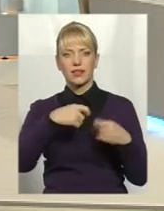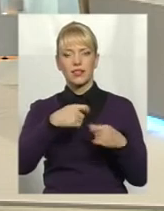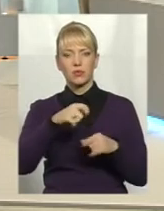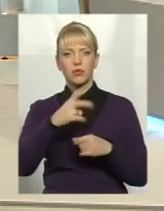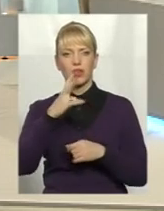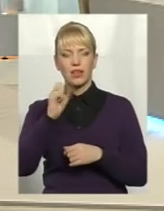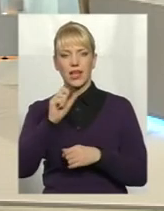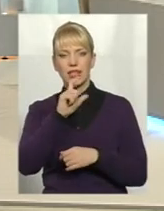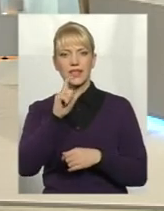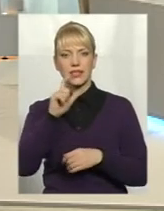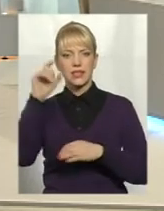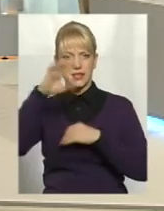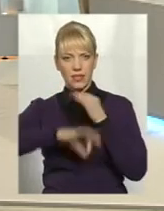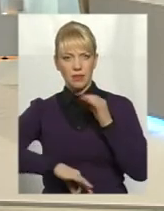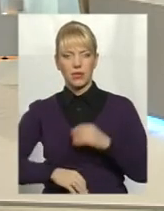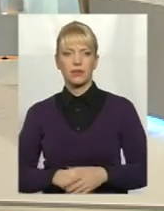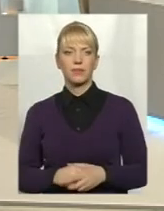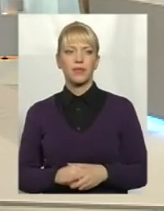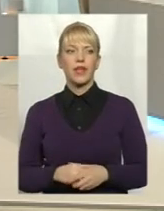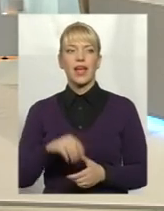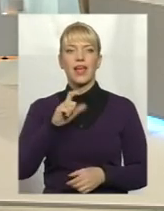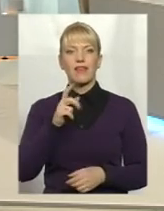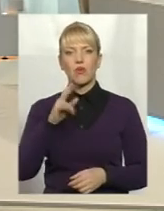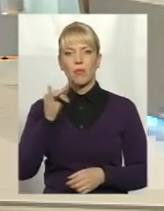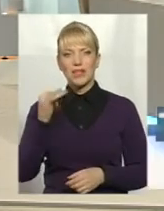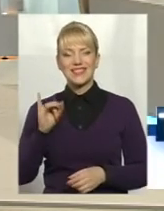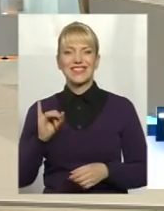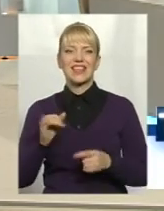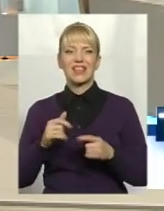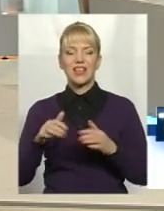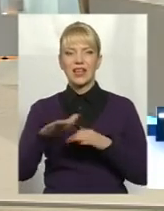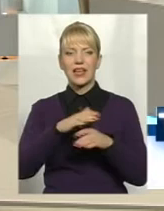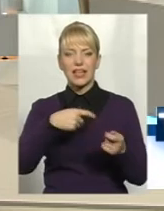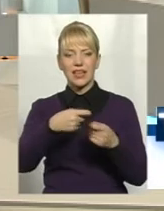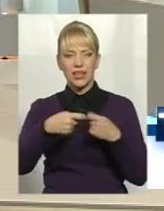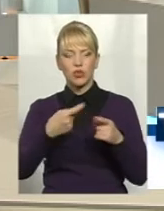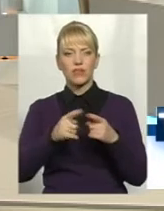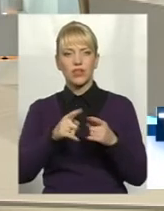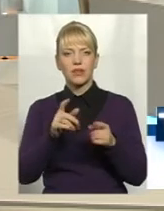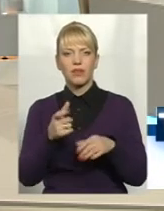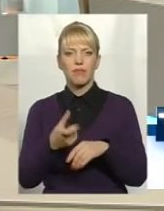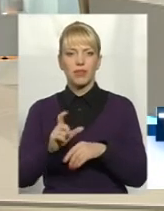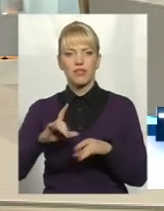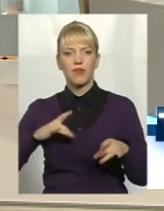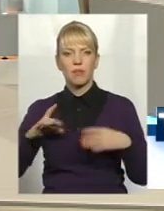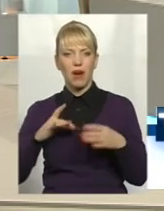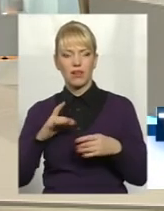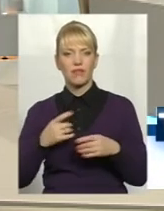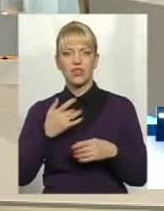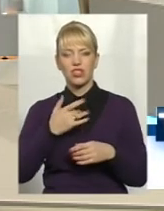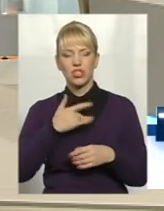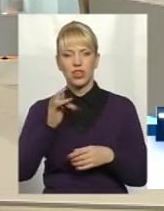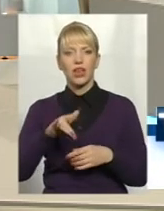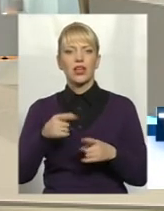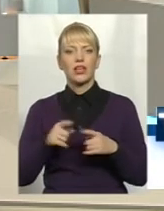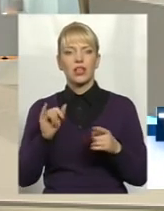Європейський ринок значно вибагливіший. От що ви робили і робите для покращення якості? Абсолютно